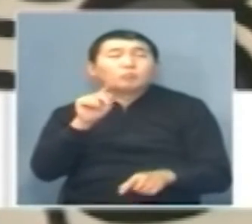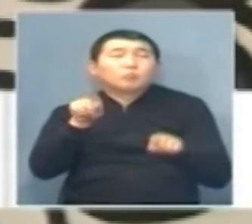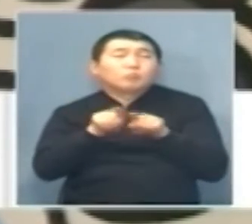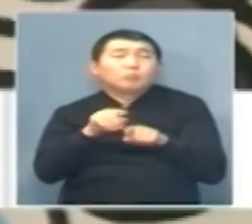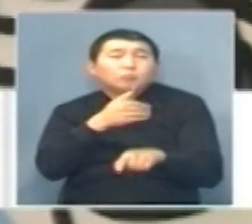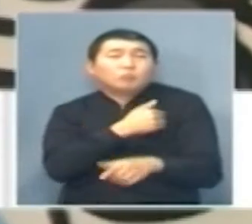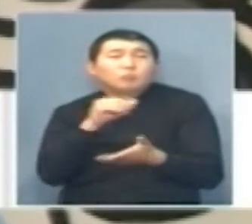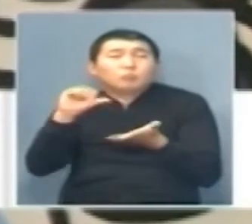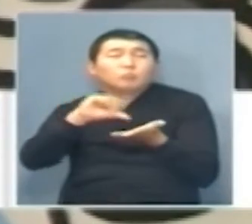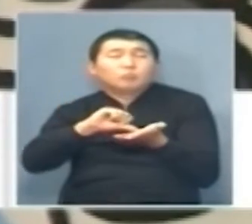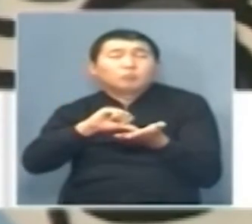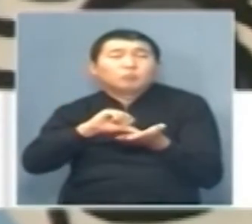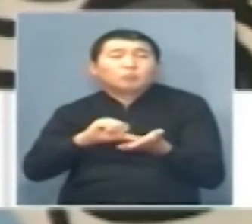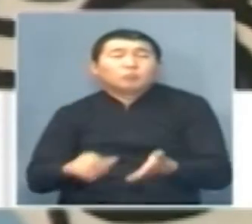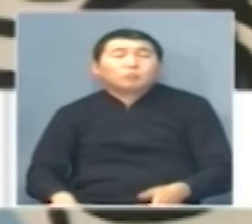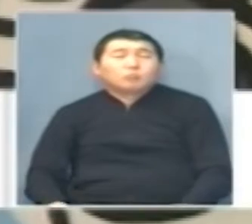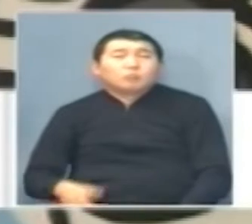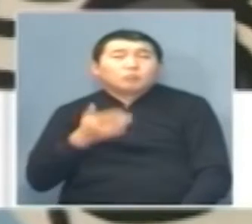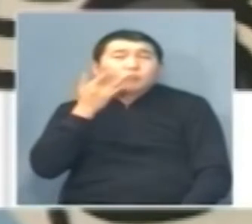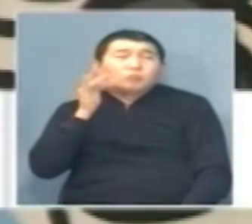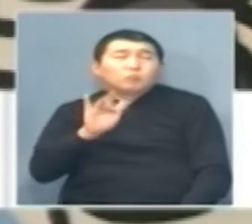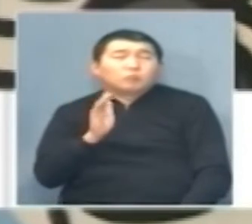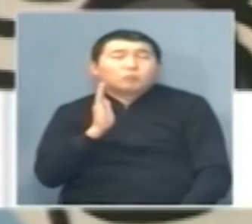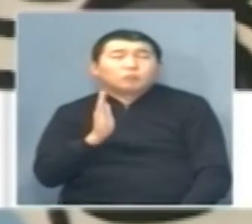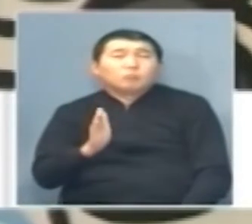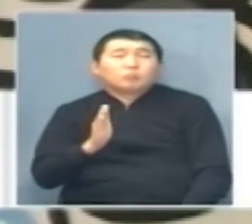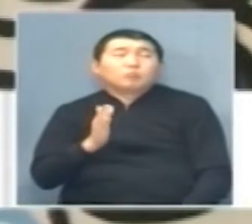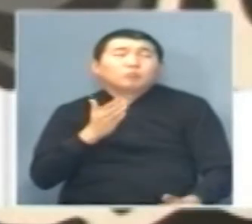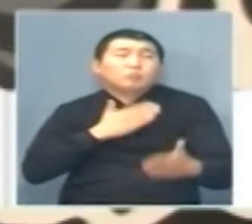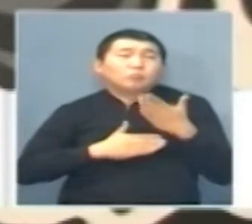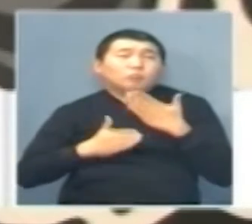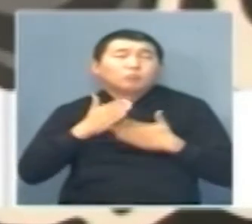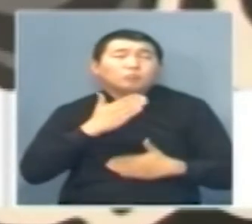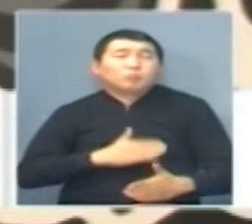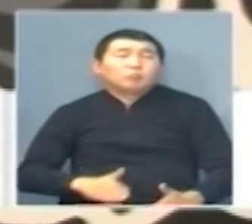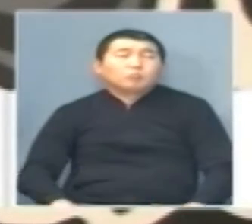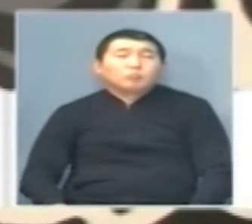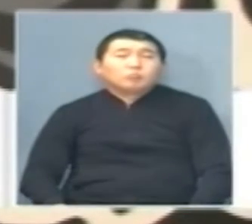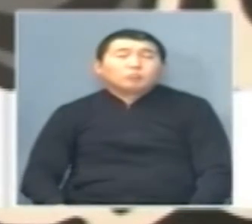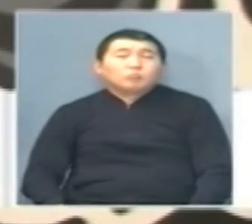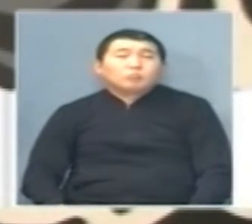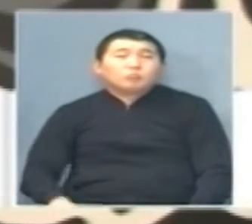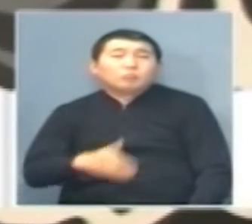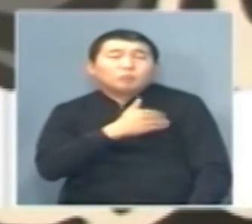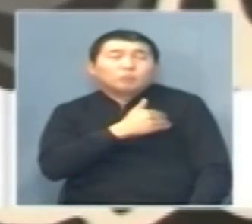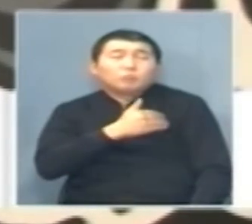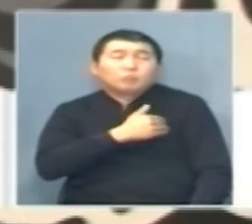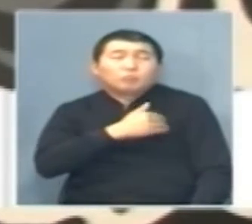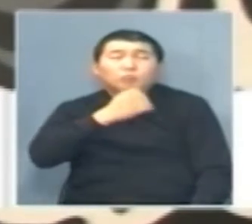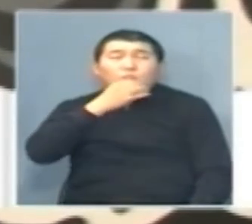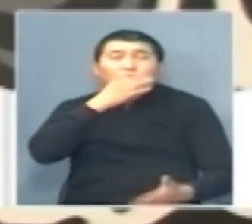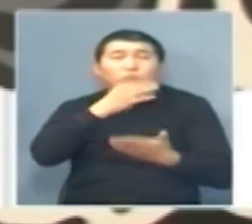нашей благотворительной акции. Всегда будем рады каждому новому спонсору. Я бы хотела выразить огромную благодарность